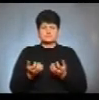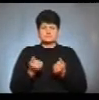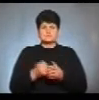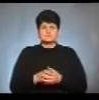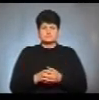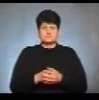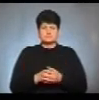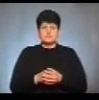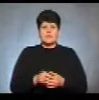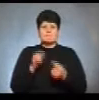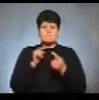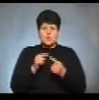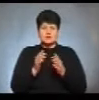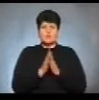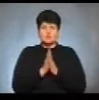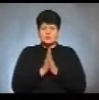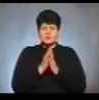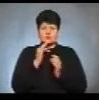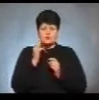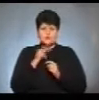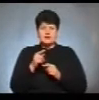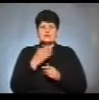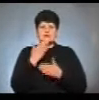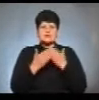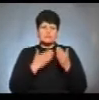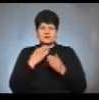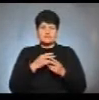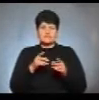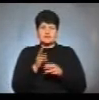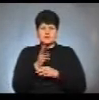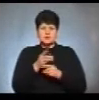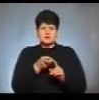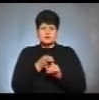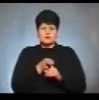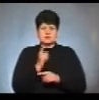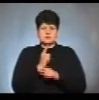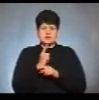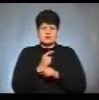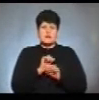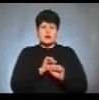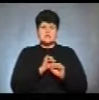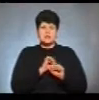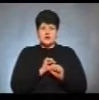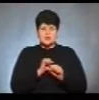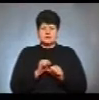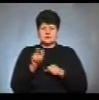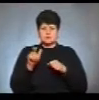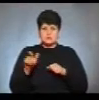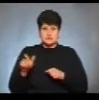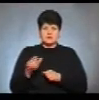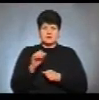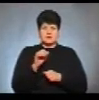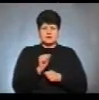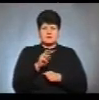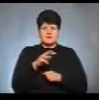Проти клопотання обвинувачених про допит через відеозв'язок заперечив адвокат підсудного Андрія Кирилючука Андрій Майка.